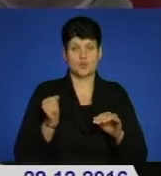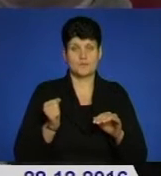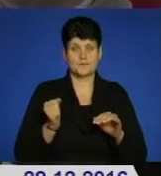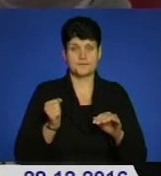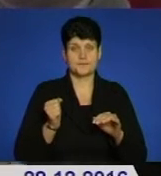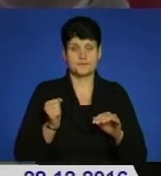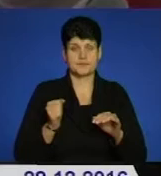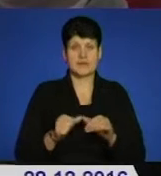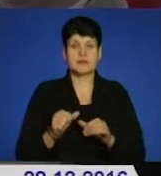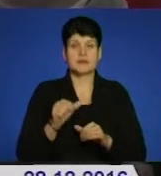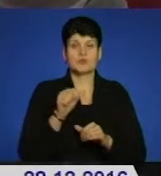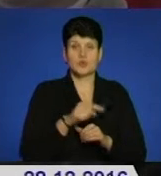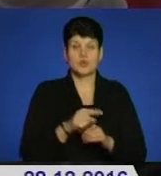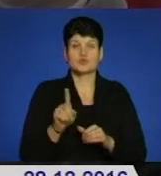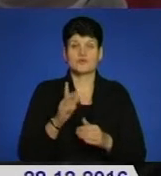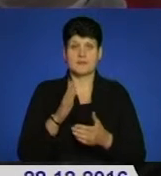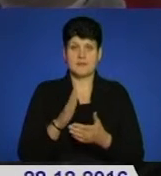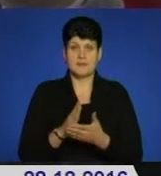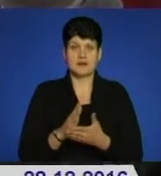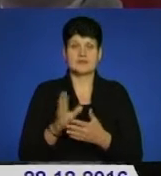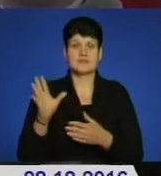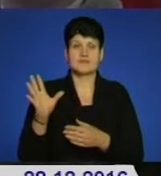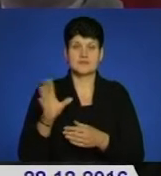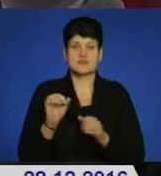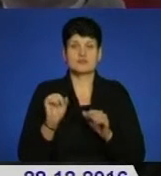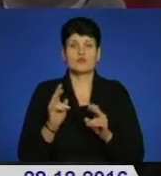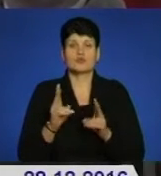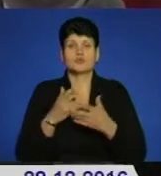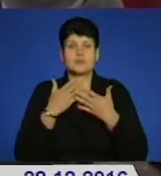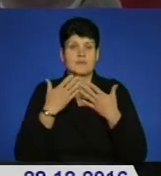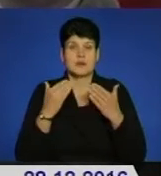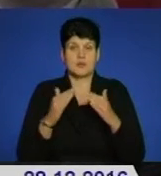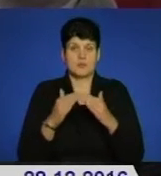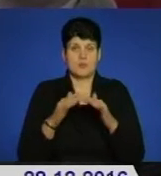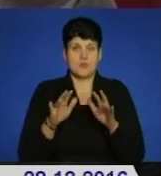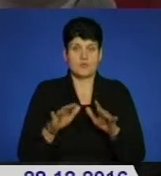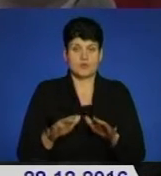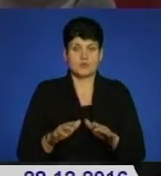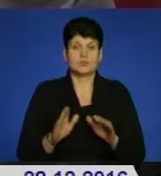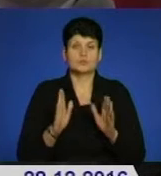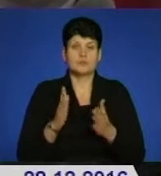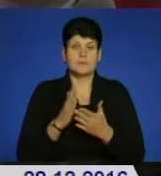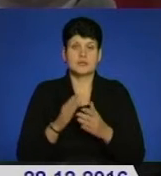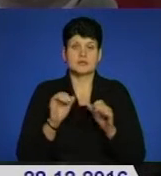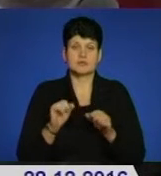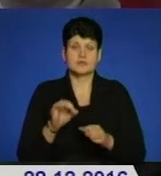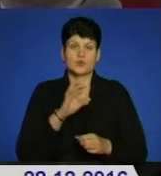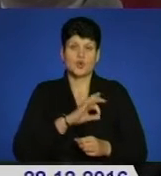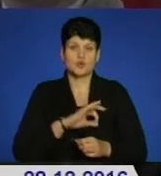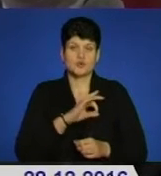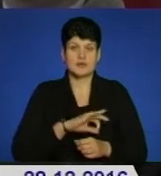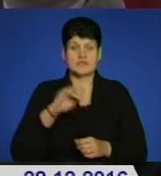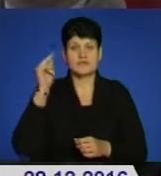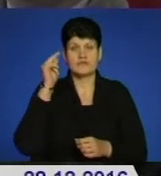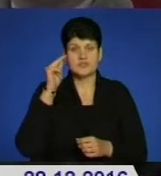Крім того, що ви маєте, напевне, всі, може хтось не має вдома комп'ютер, то буде мати можливість користуватися і вчитися, і